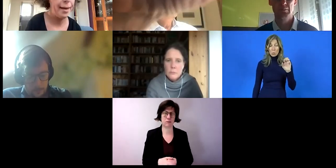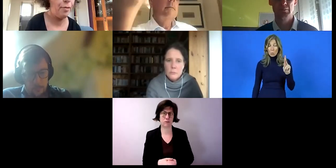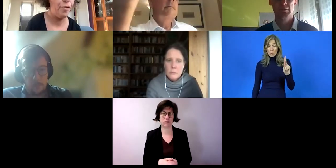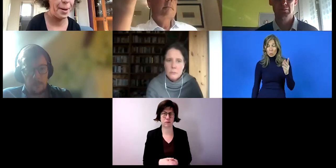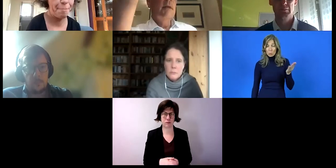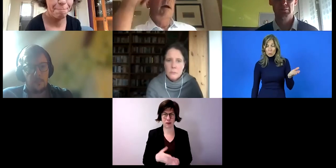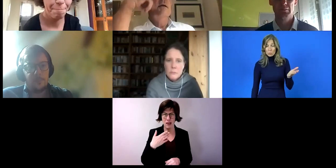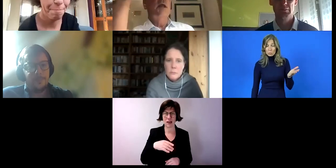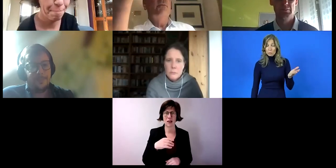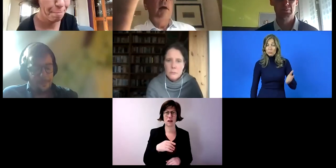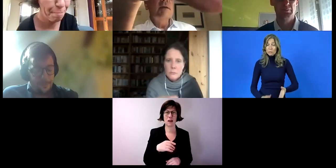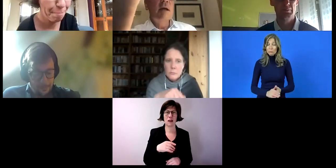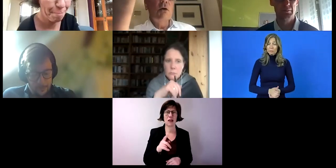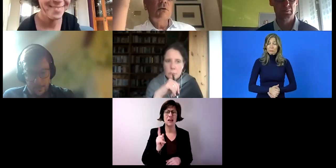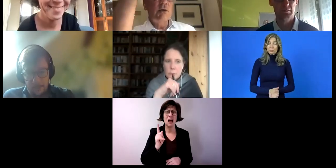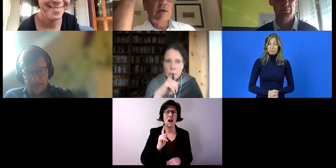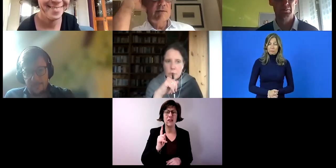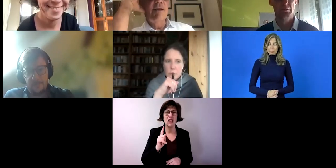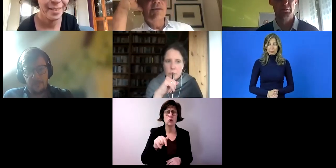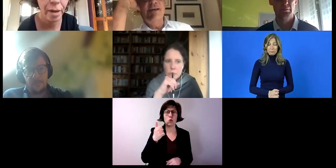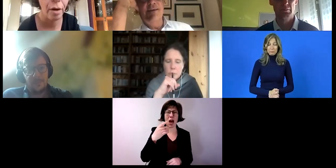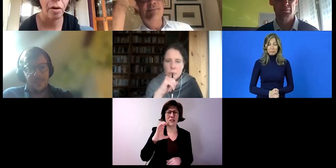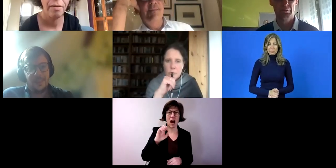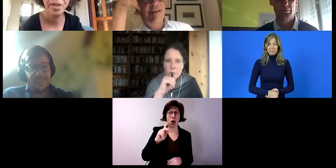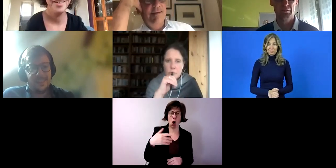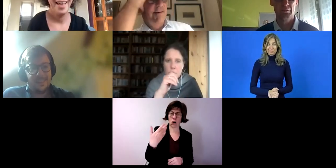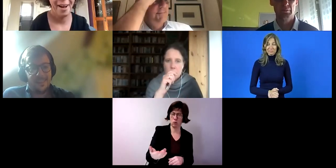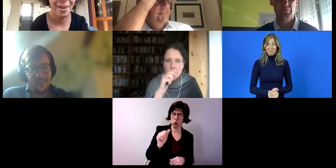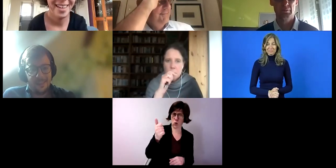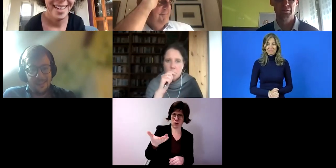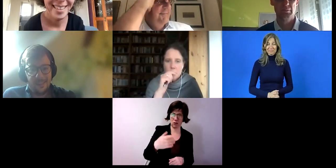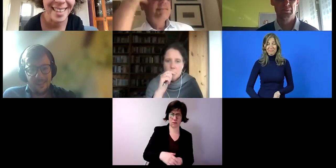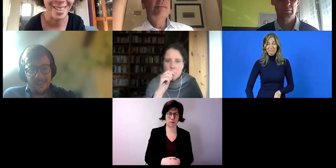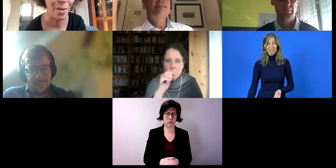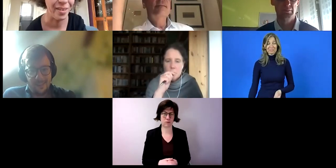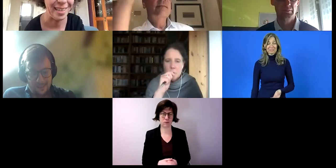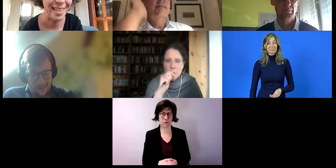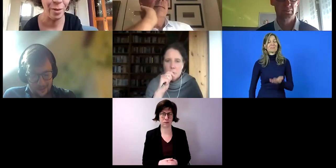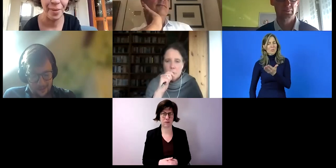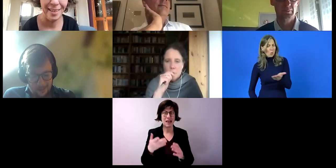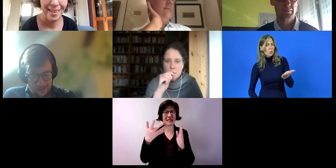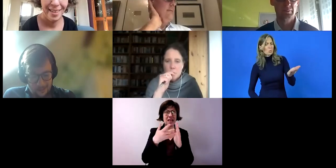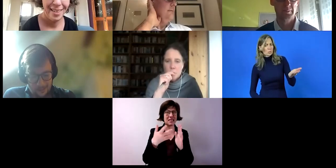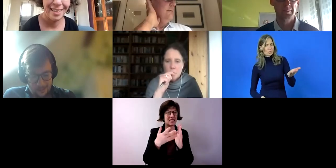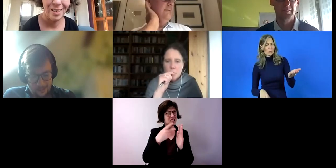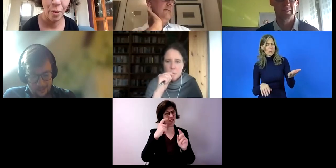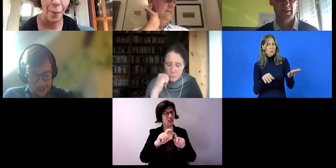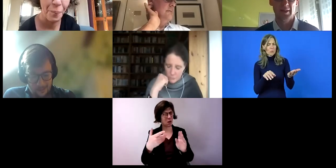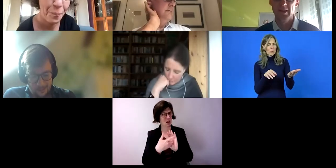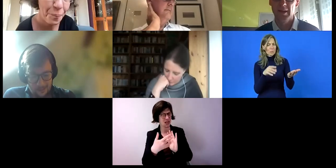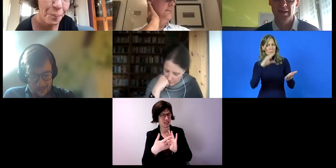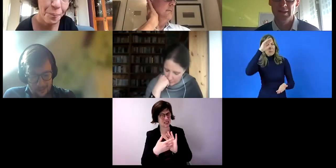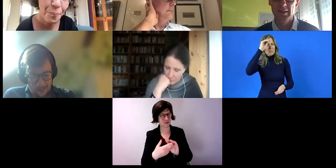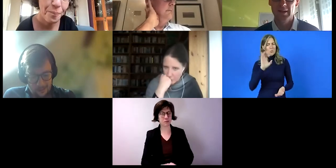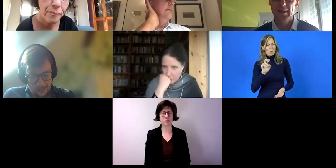Gerne, Wolfmeier. Ja, na, Franzi, Herrn Kock zuerst. Oder Herr Kock, bitte. Die Testungen, das ging nochmal in die Richtung.